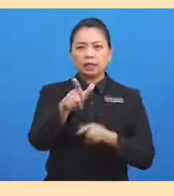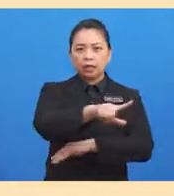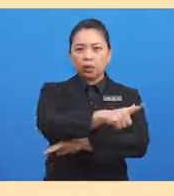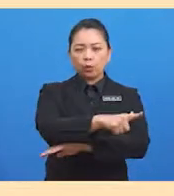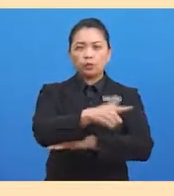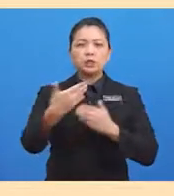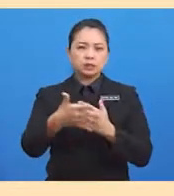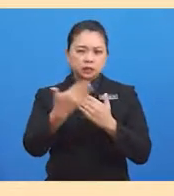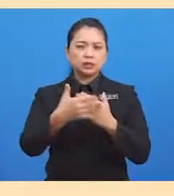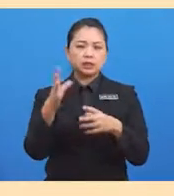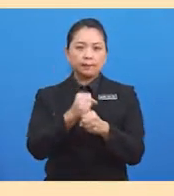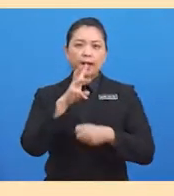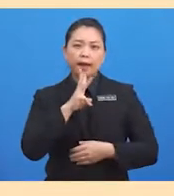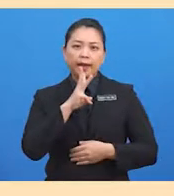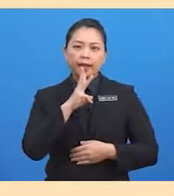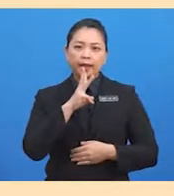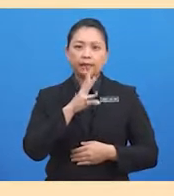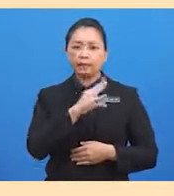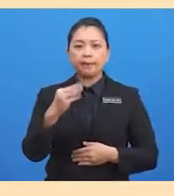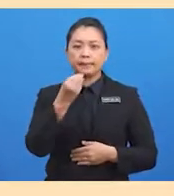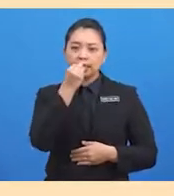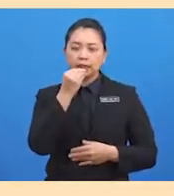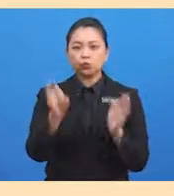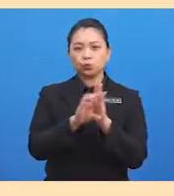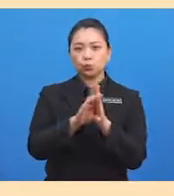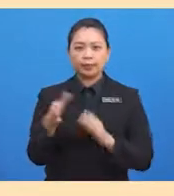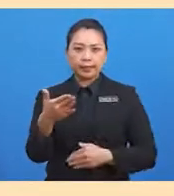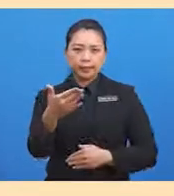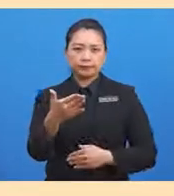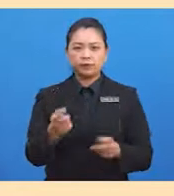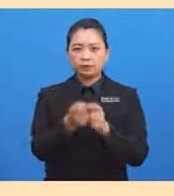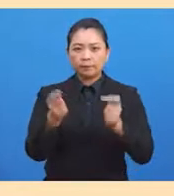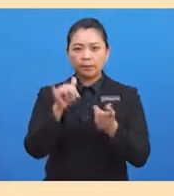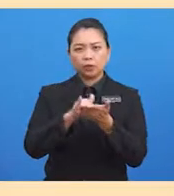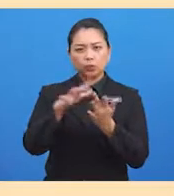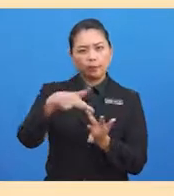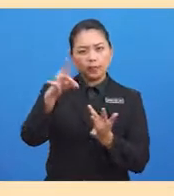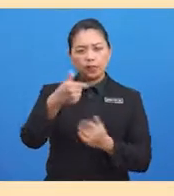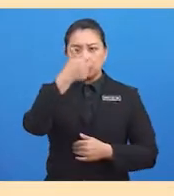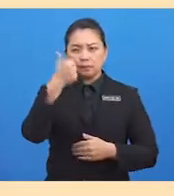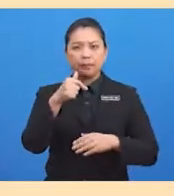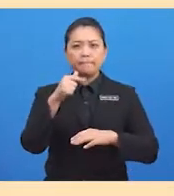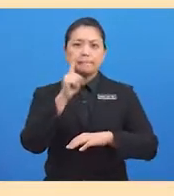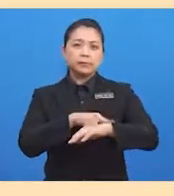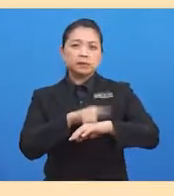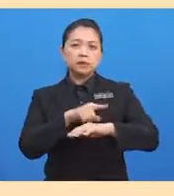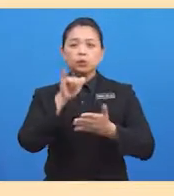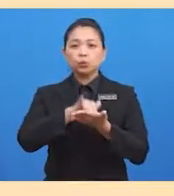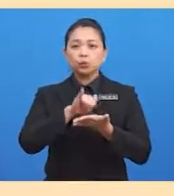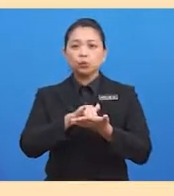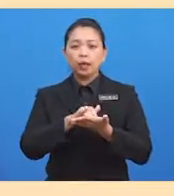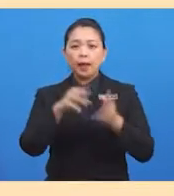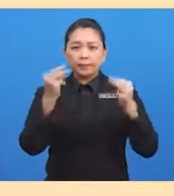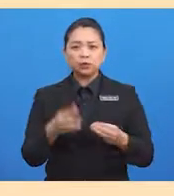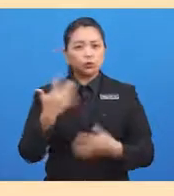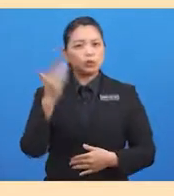ikan. Tempat tersebut dipilih kerana manusia Zaman Mesolitik sudah tahu ini dapat memudahkan